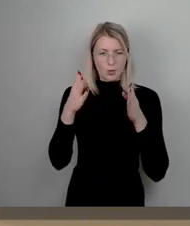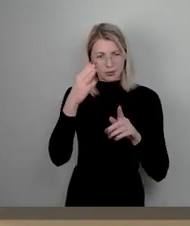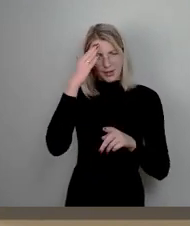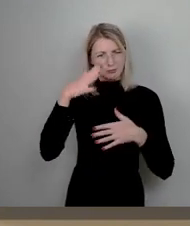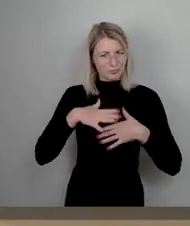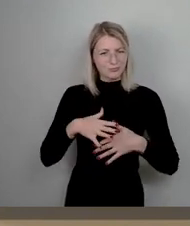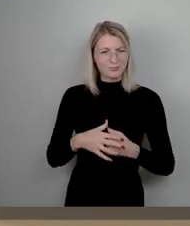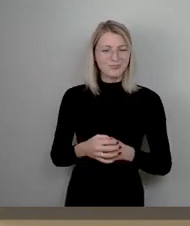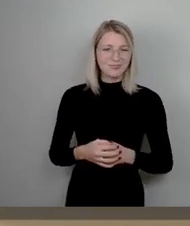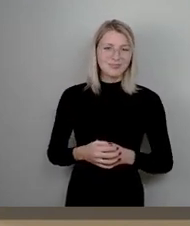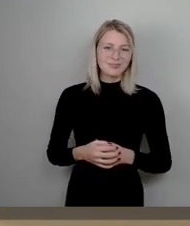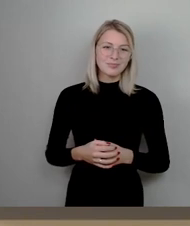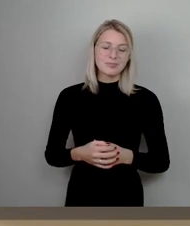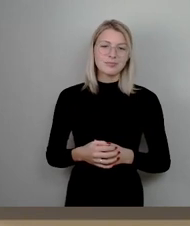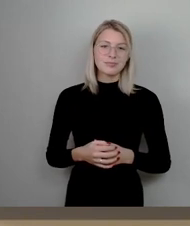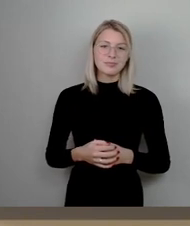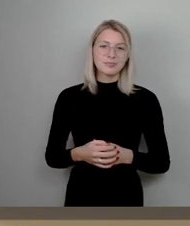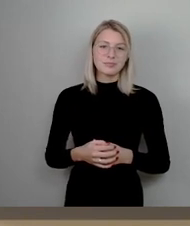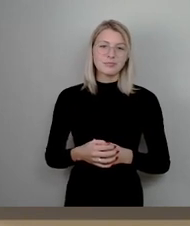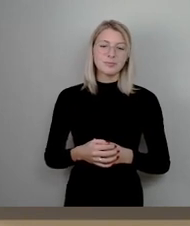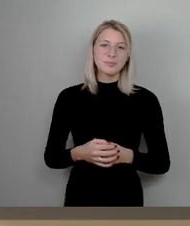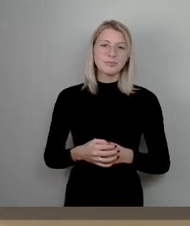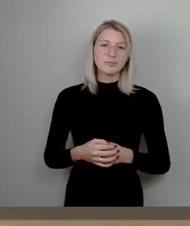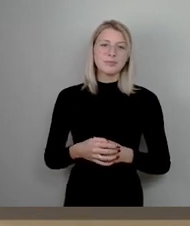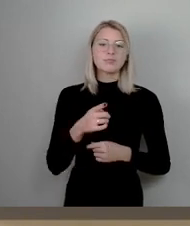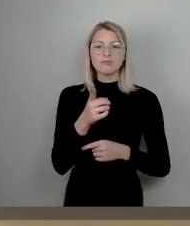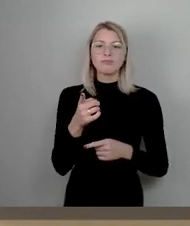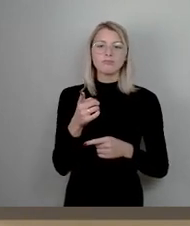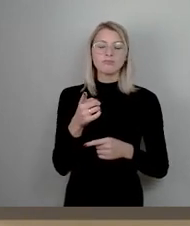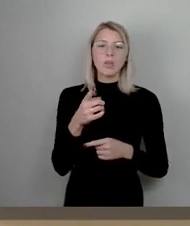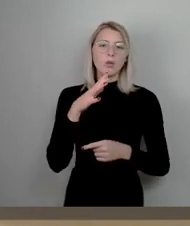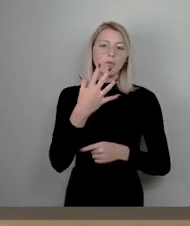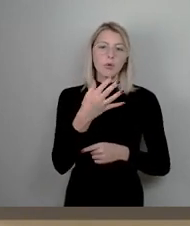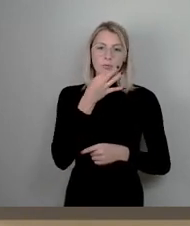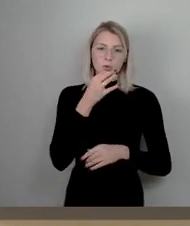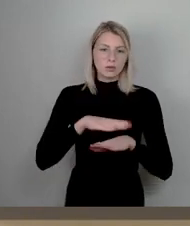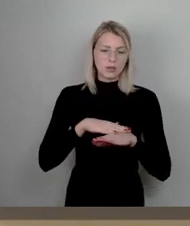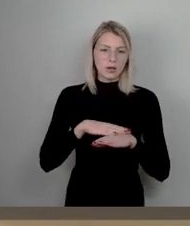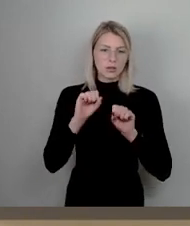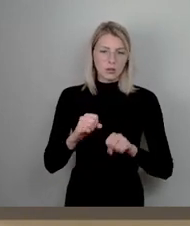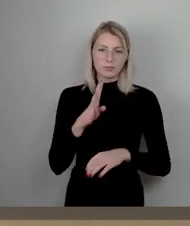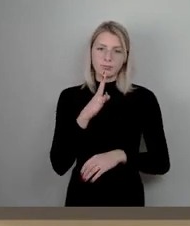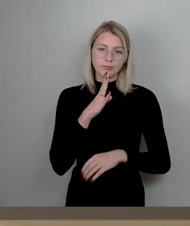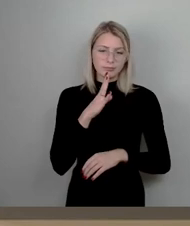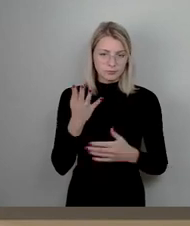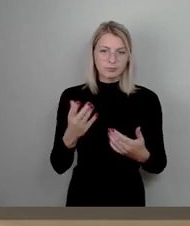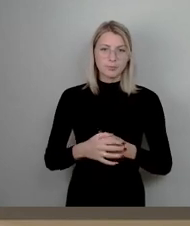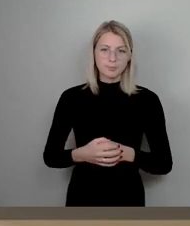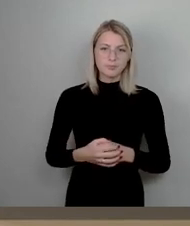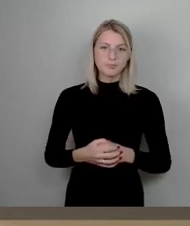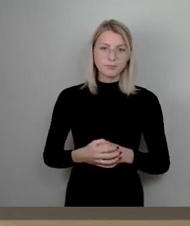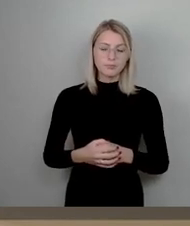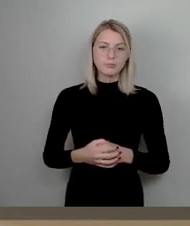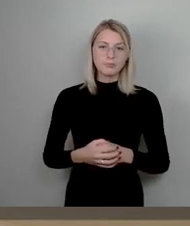Sie haben wie alle anderen auch fünf Minuten Redezeit und dann habe